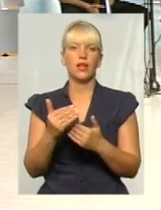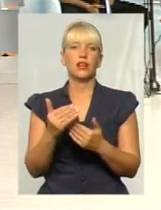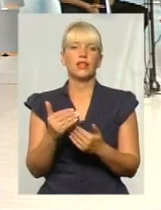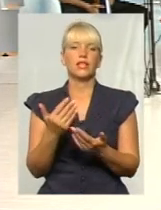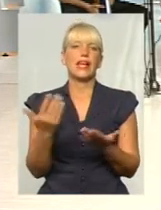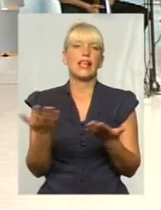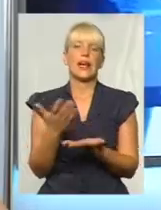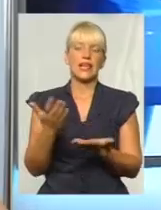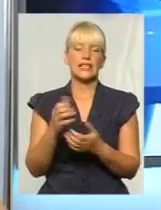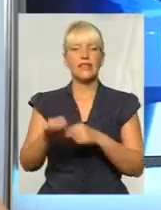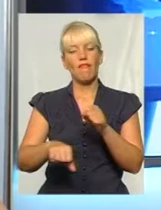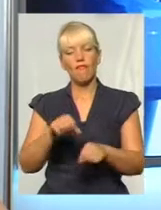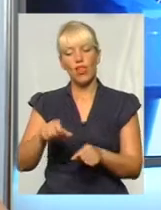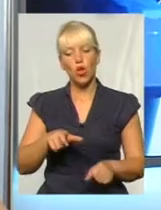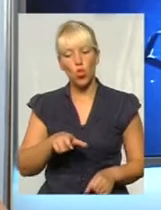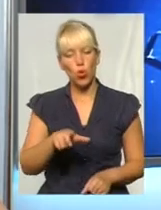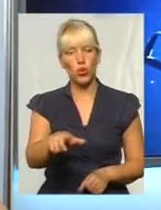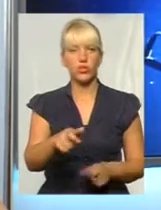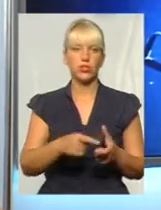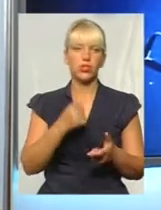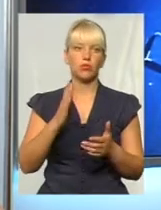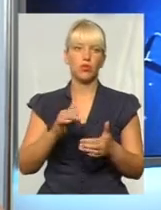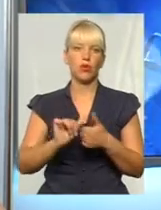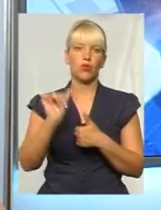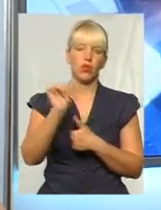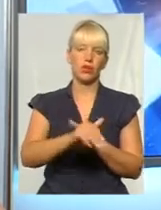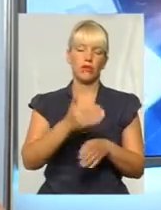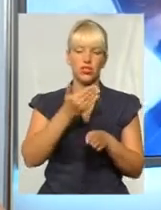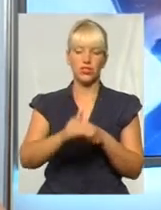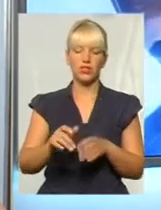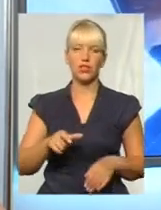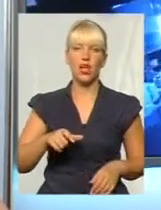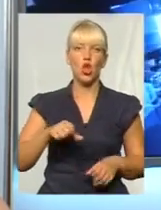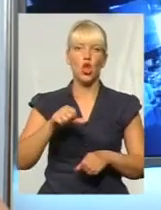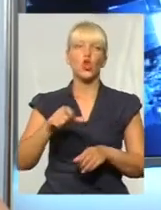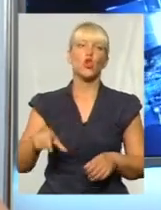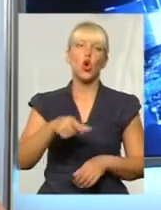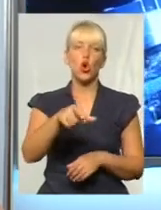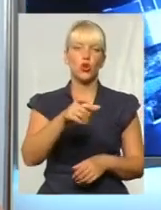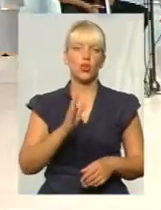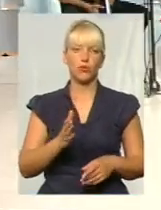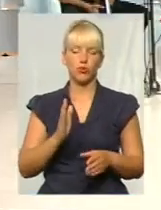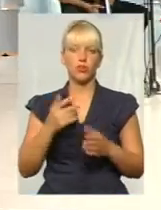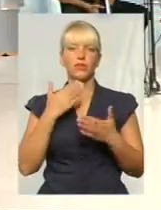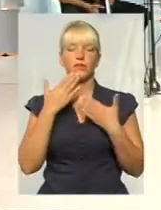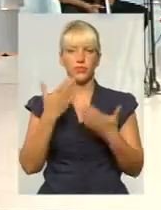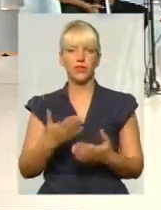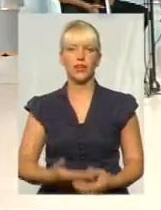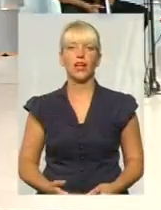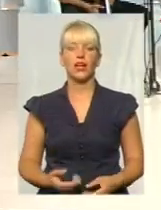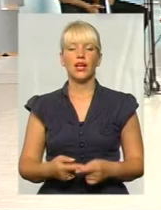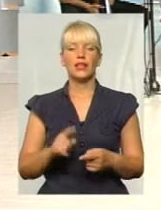велодоріжка, чи це буде окрема частина дороги відведена? Велодоріжки. Ця програма